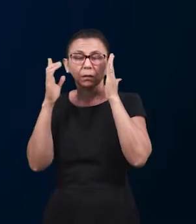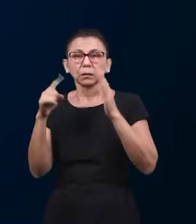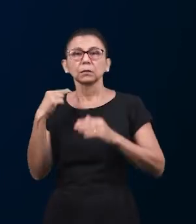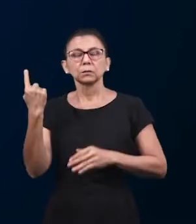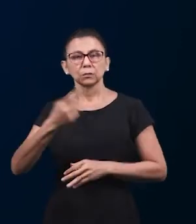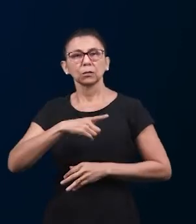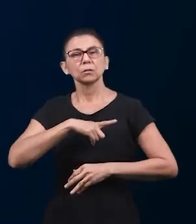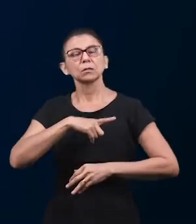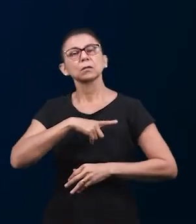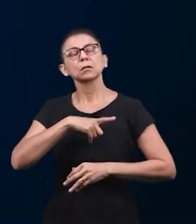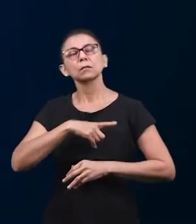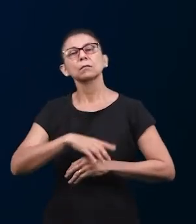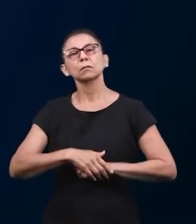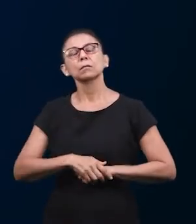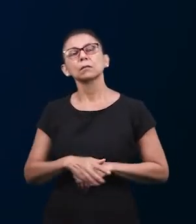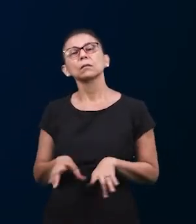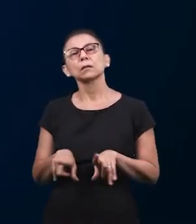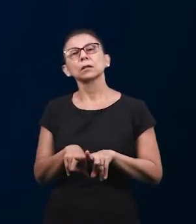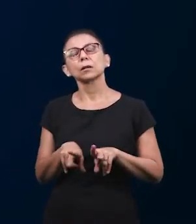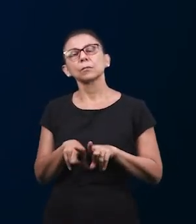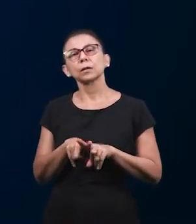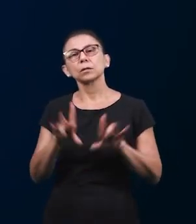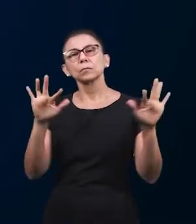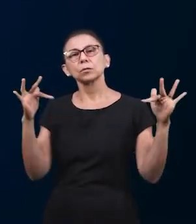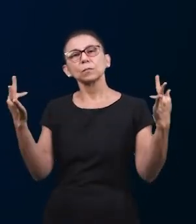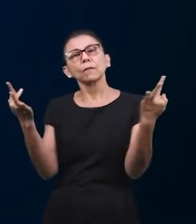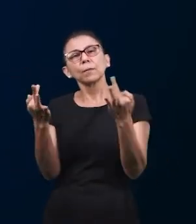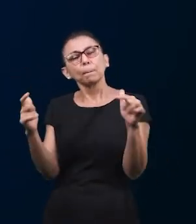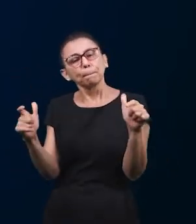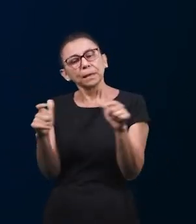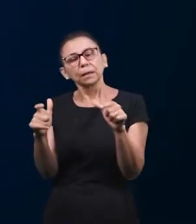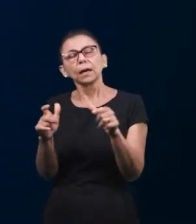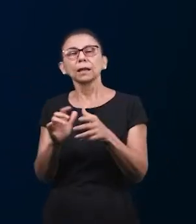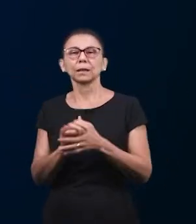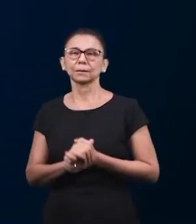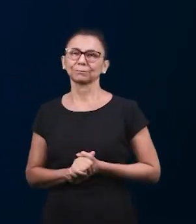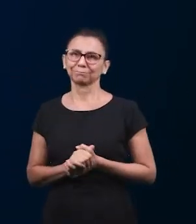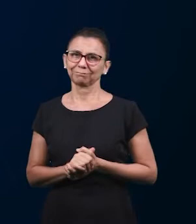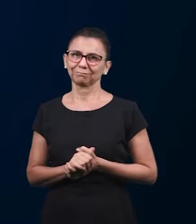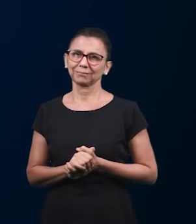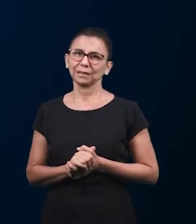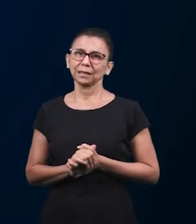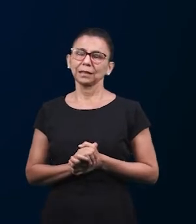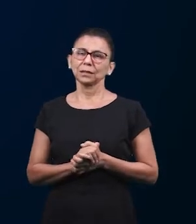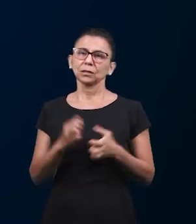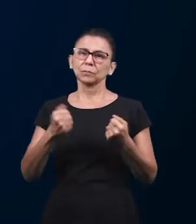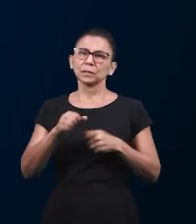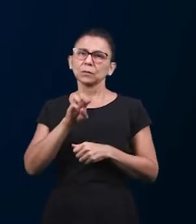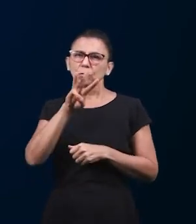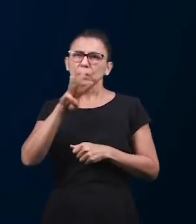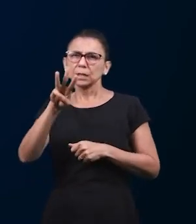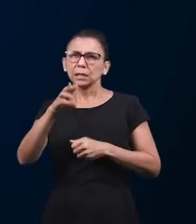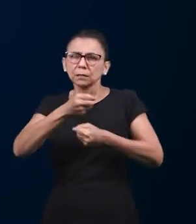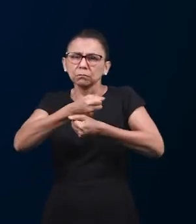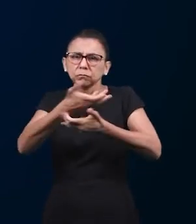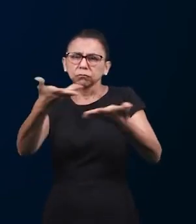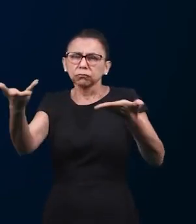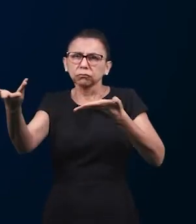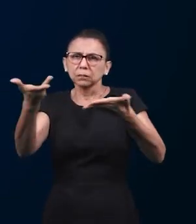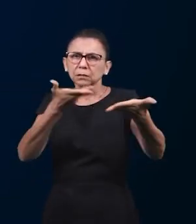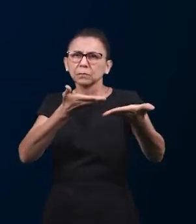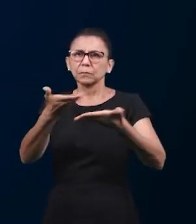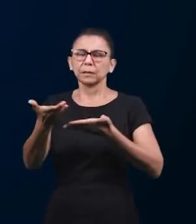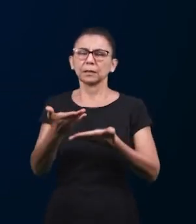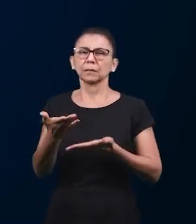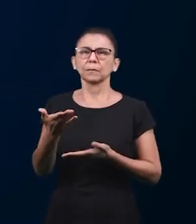народ, мы посылаем Слово, посылаем линки нашим друзьям, чтобы много, намного больше людей могли